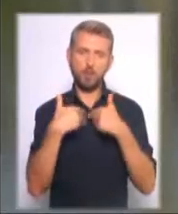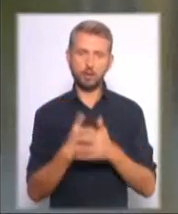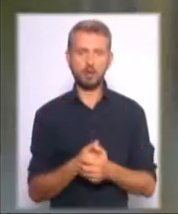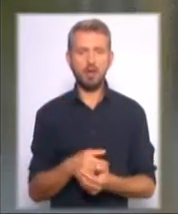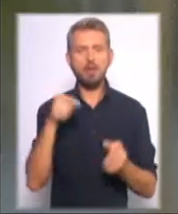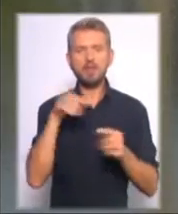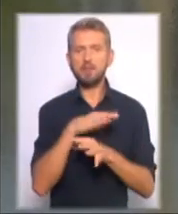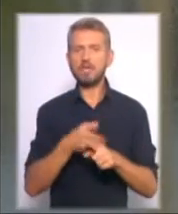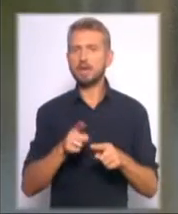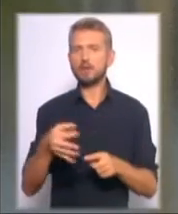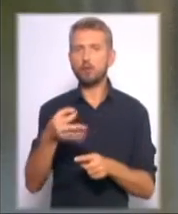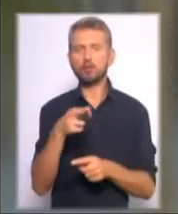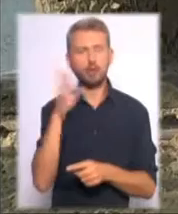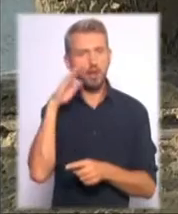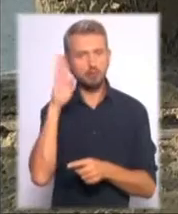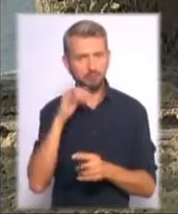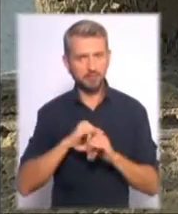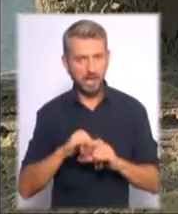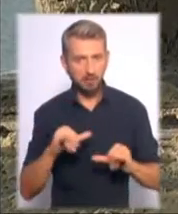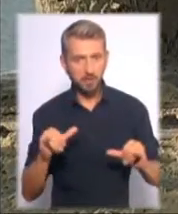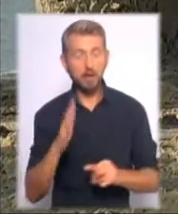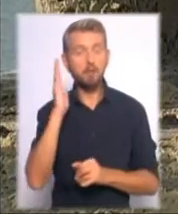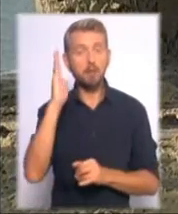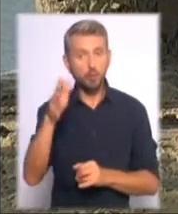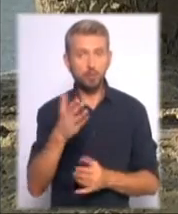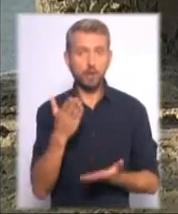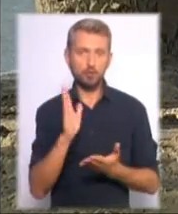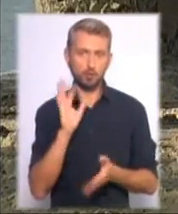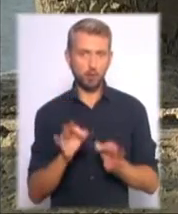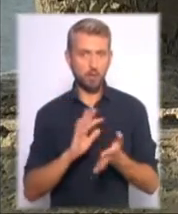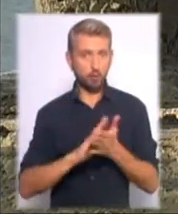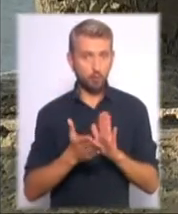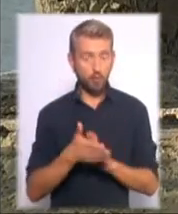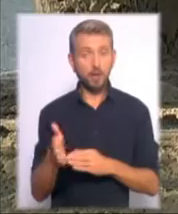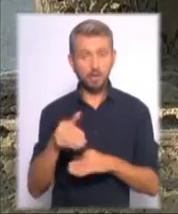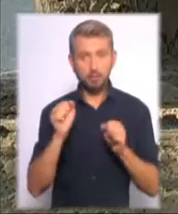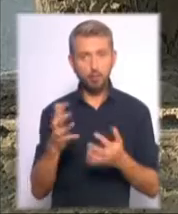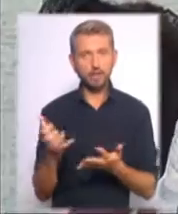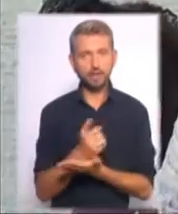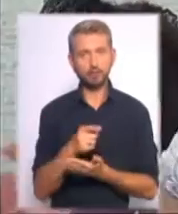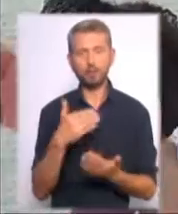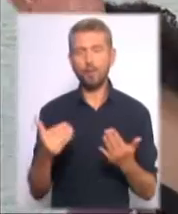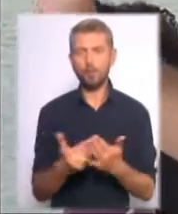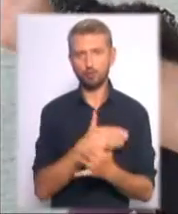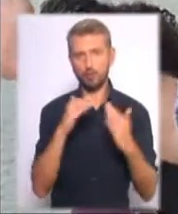Непридатне це озеро поки що і для зариблення. Щоправда, в майбутньому, за певних умов, підводні жителі зможуть відняти тут нову домівку.